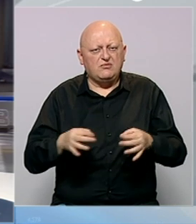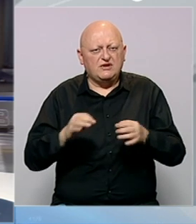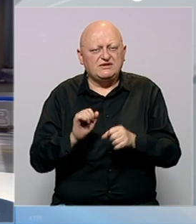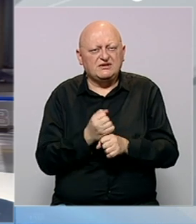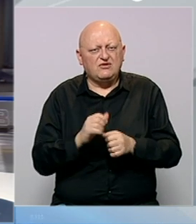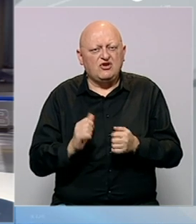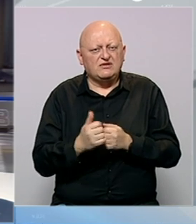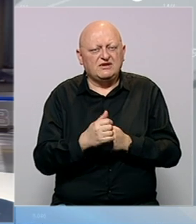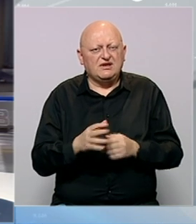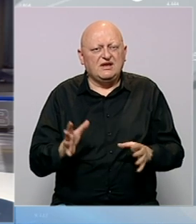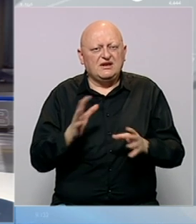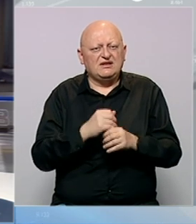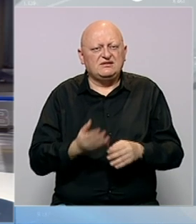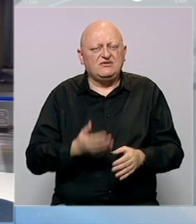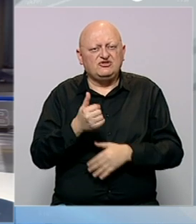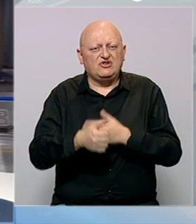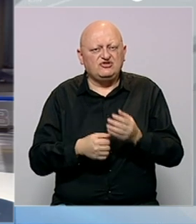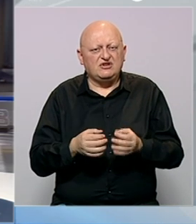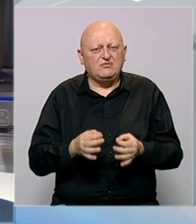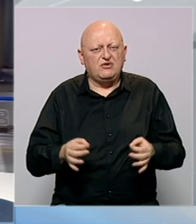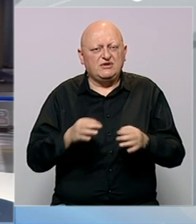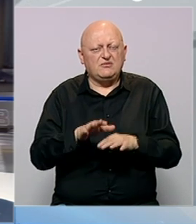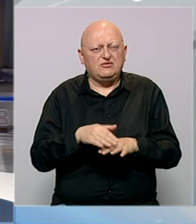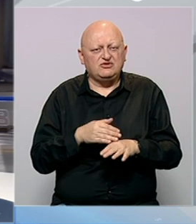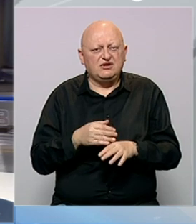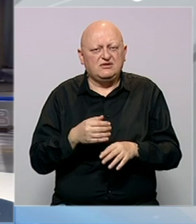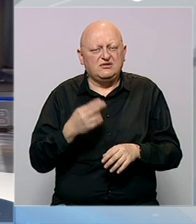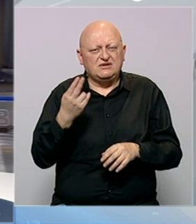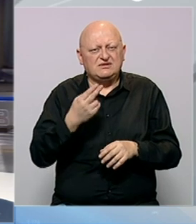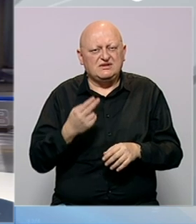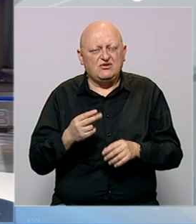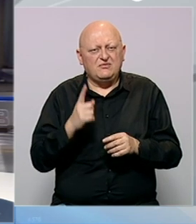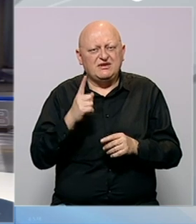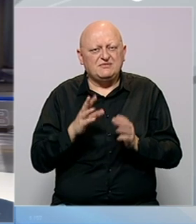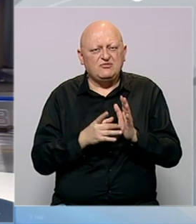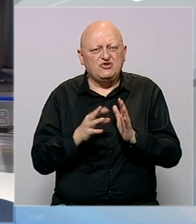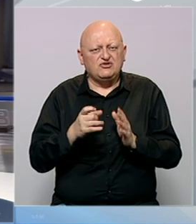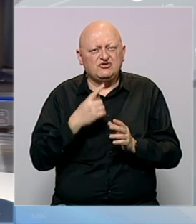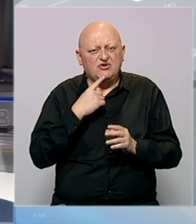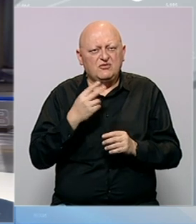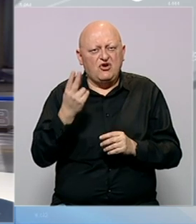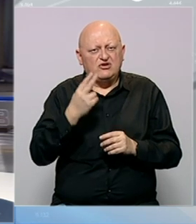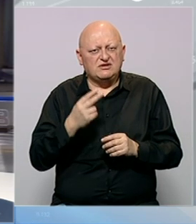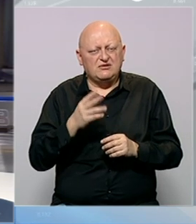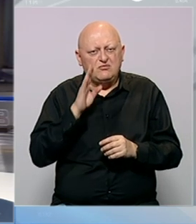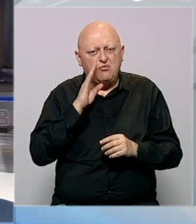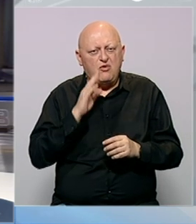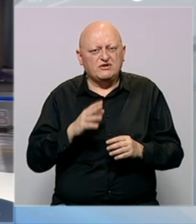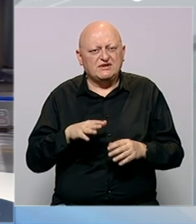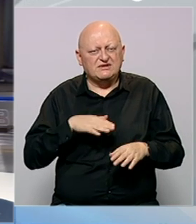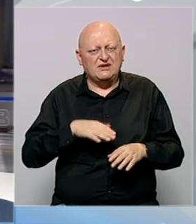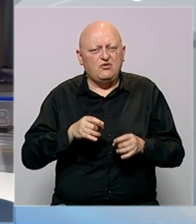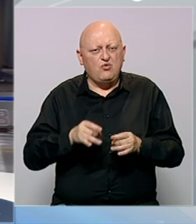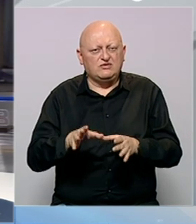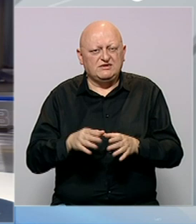restauracije i konzervacije. Realizacija višegodišnjeg projekta počela je slikom Ismeta Mujezinovića na kojoj je oslikan pejzož